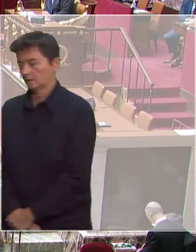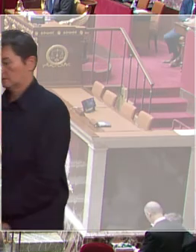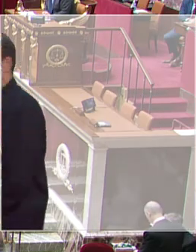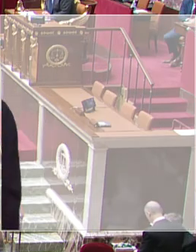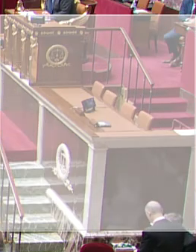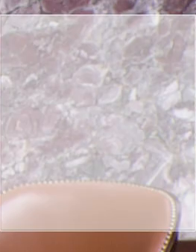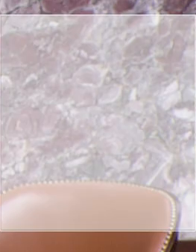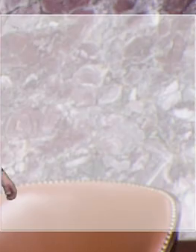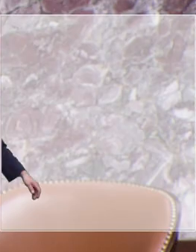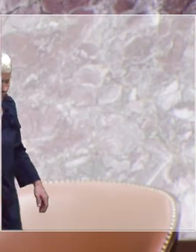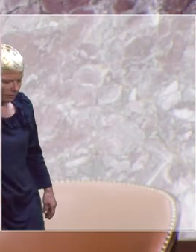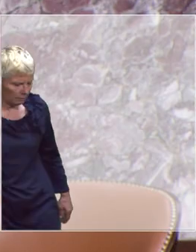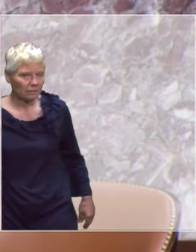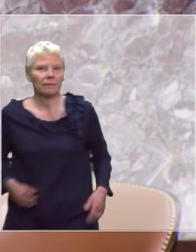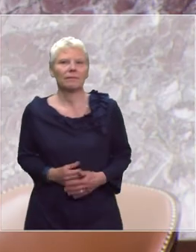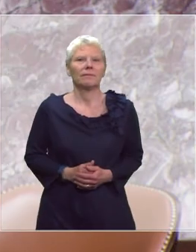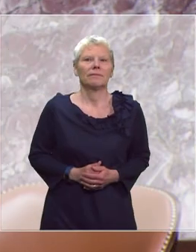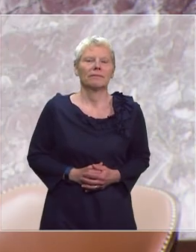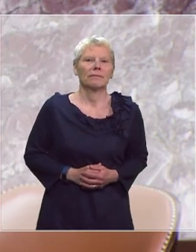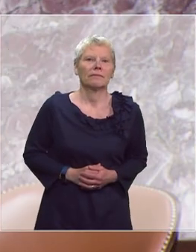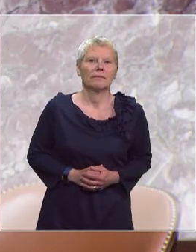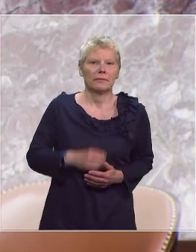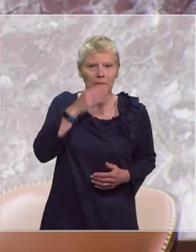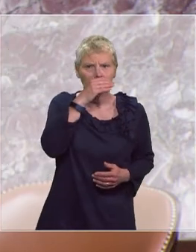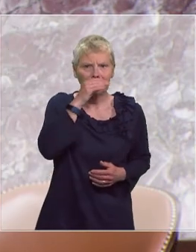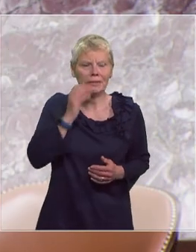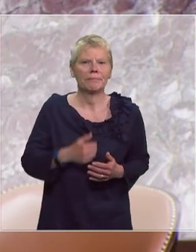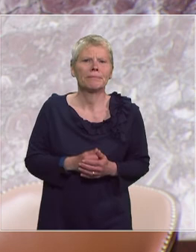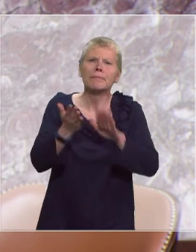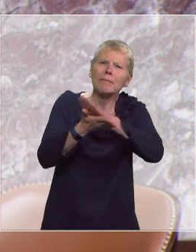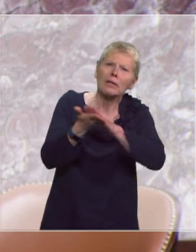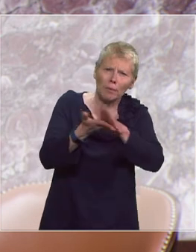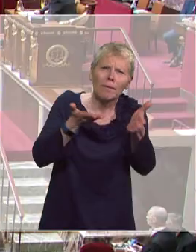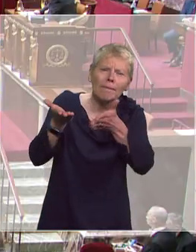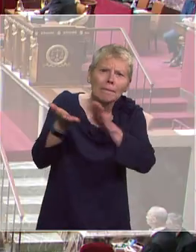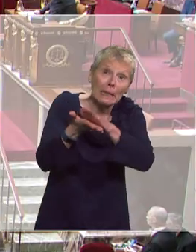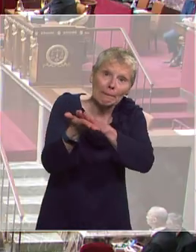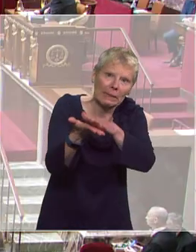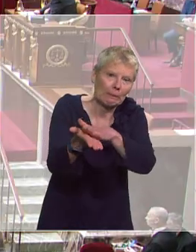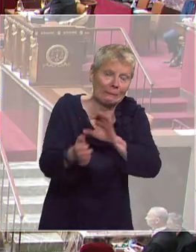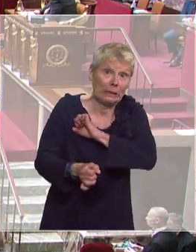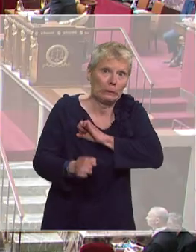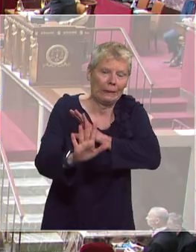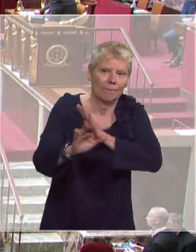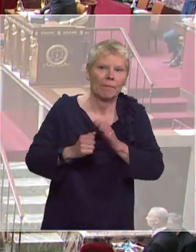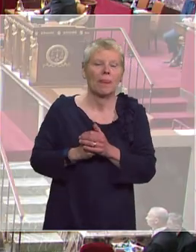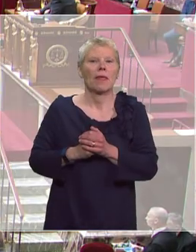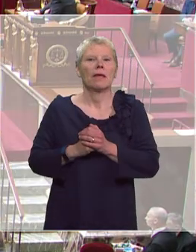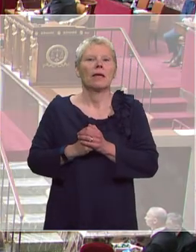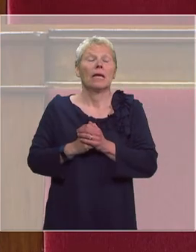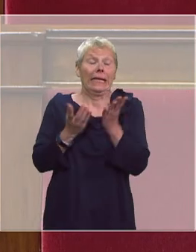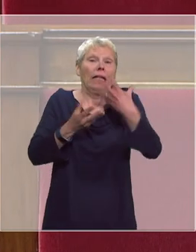monsieur le ministre. La parole est à monsieur Paul... Pardon, allez-y, monsieur le député. Excusez-moi. Juste,